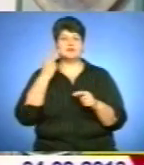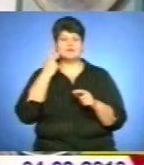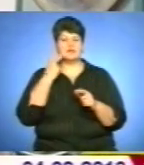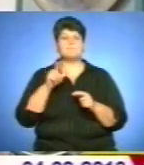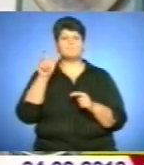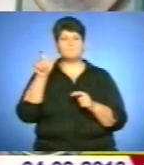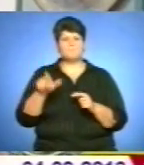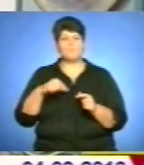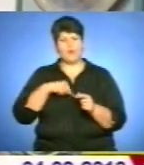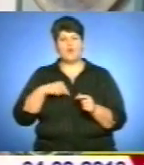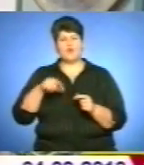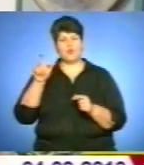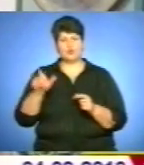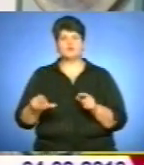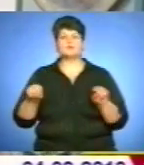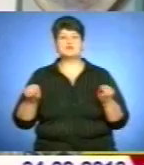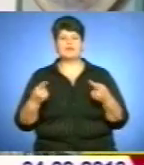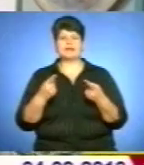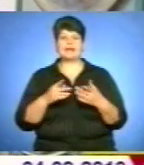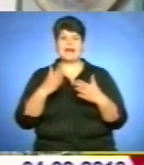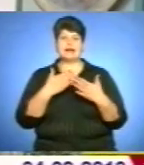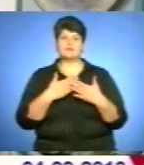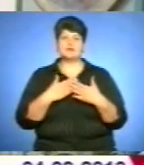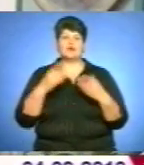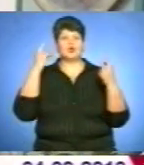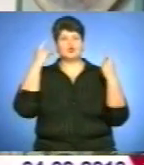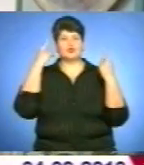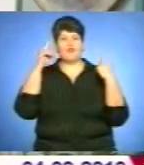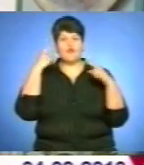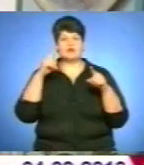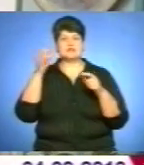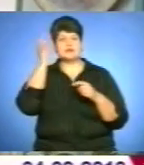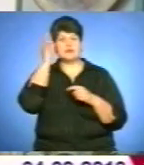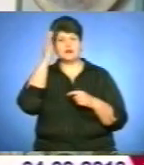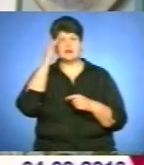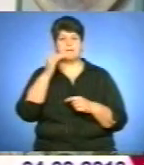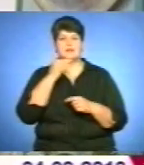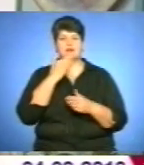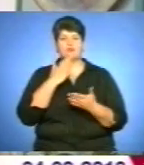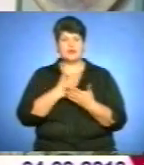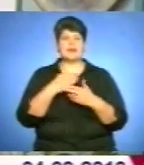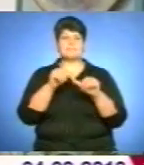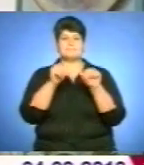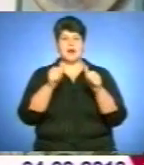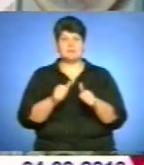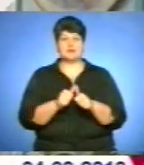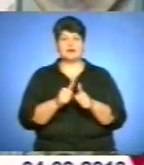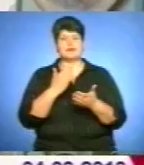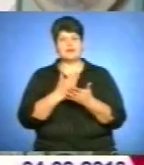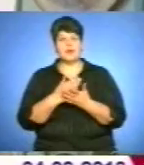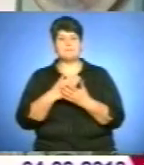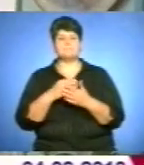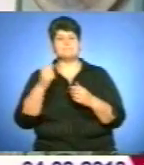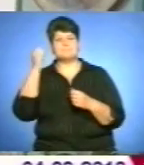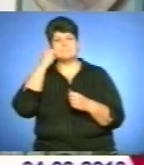-людяному створити атмосферу творчості, так згадати батька. Бо є пам'ятники, а є пам'ять. І вони